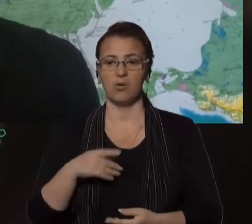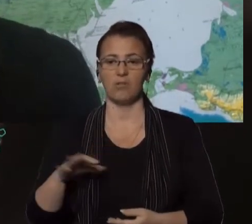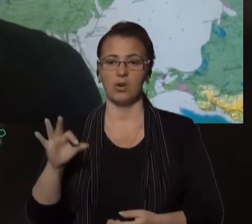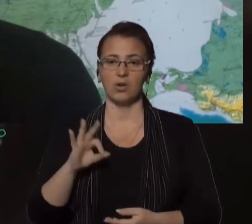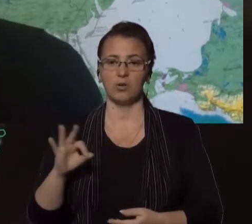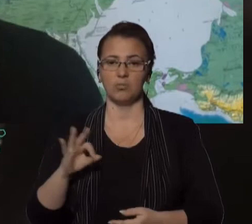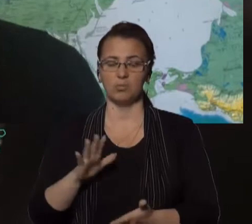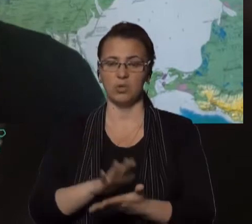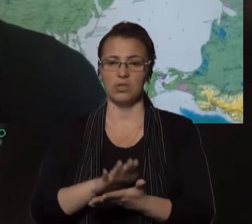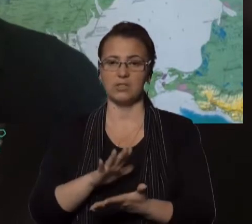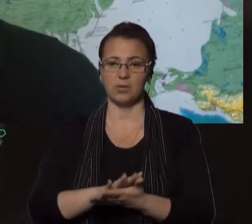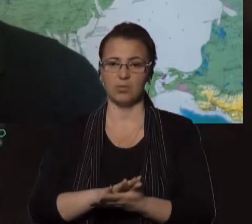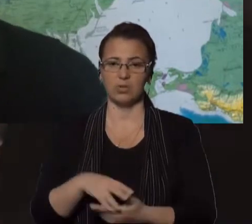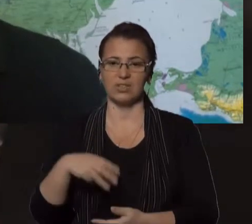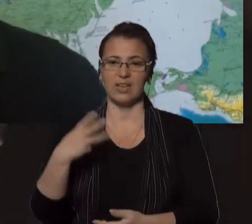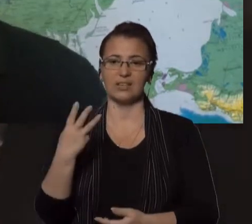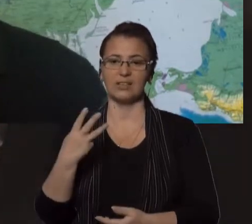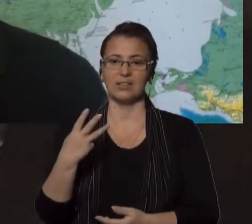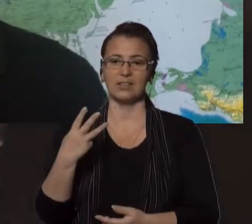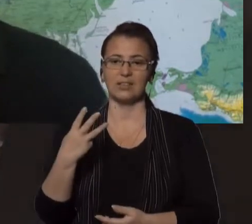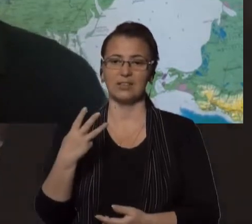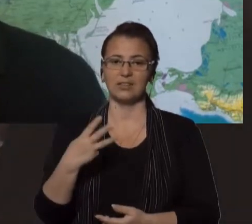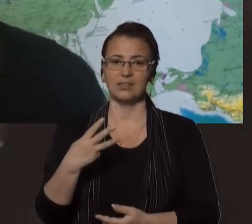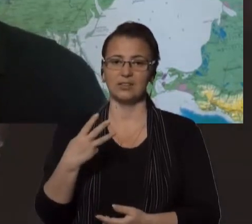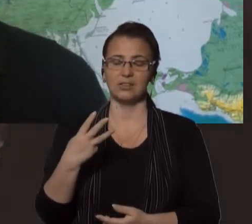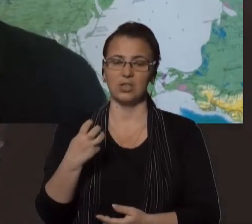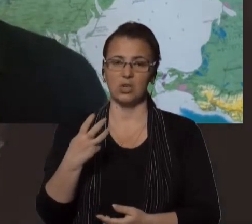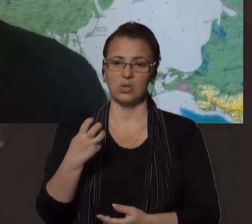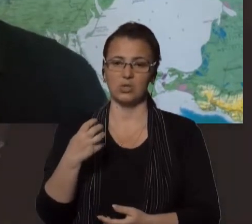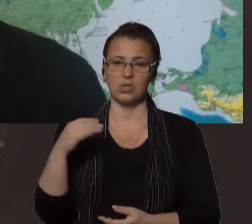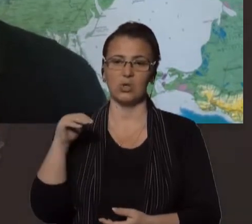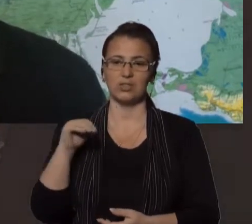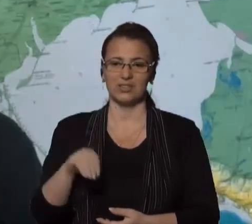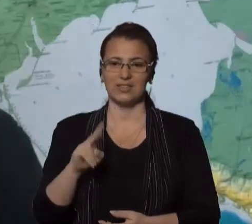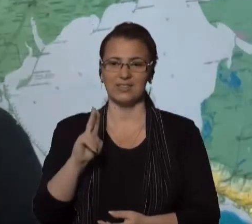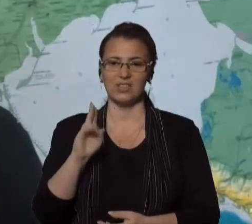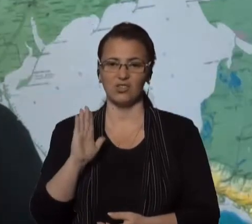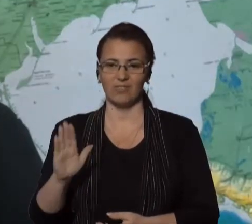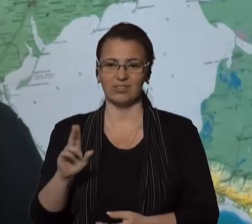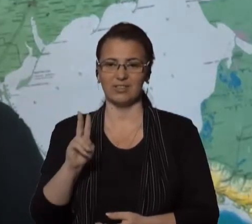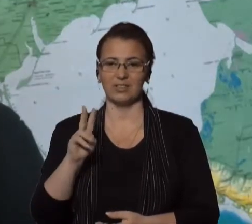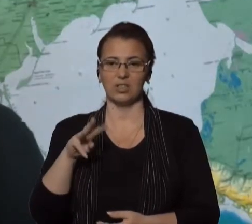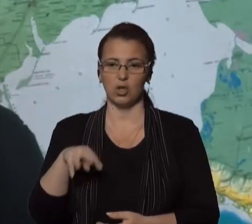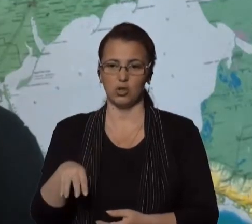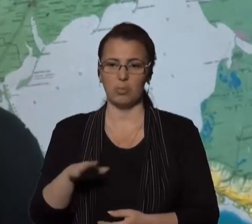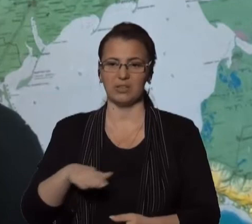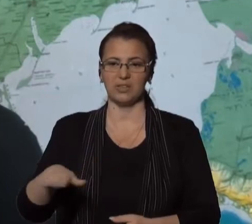забруднення 300 тисяч квадратних кілометрів на території України.